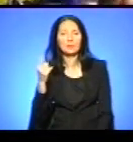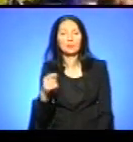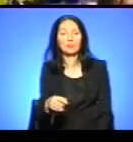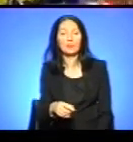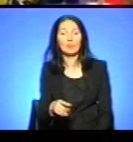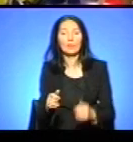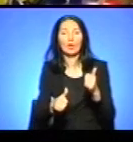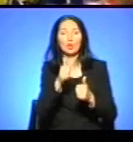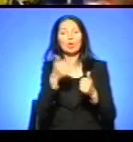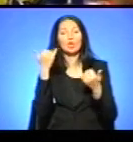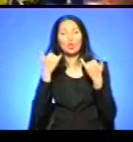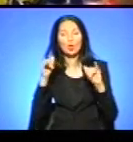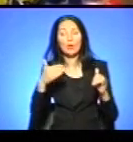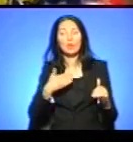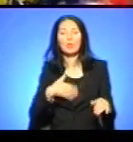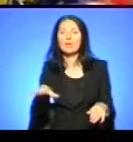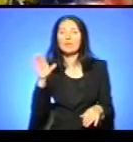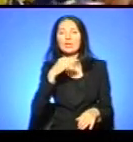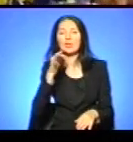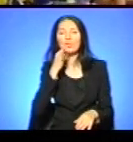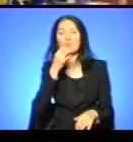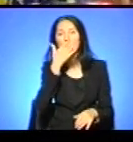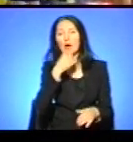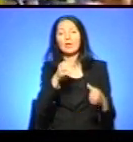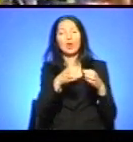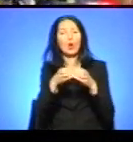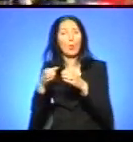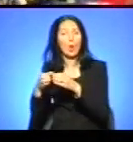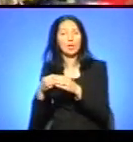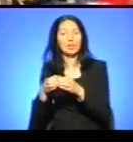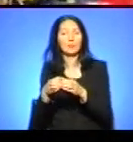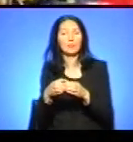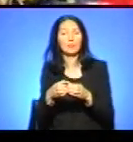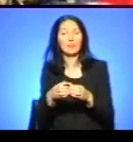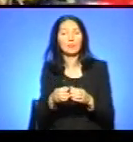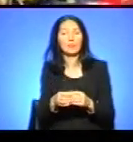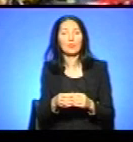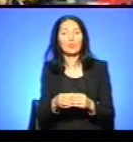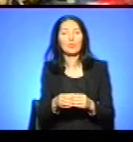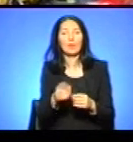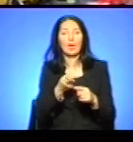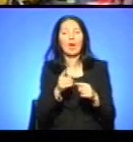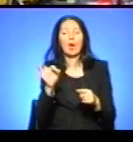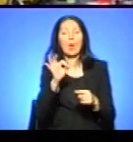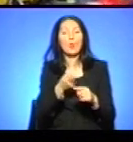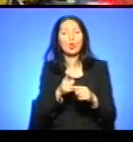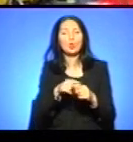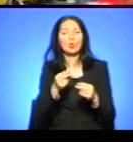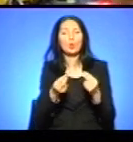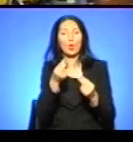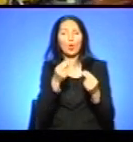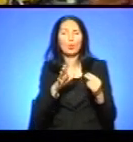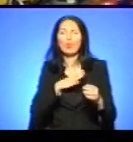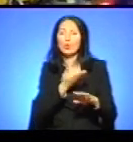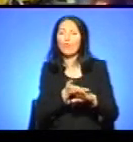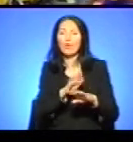Турнір чудовий, мені все сподобалось, гарні команди. Про цю гру було важко, ми грали